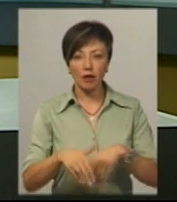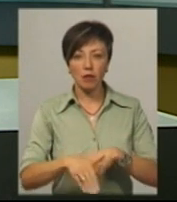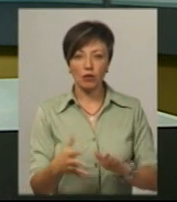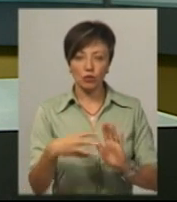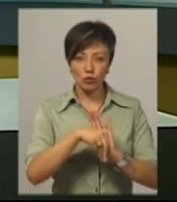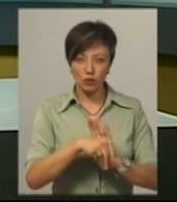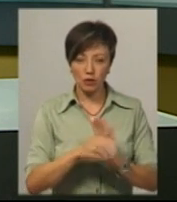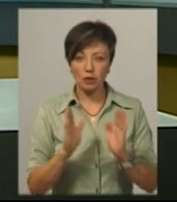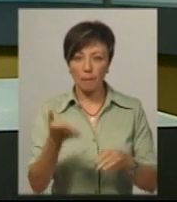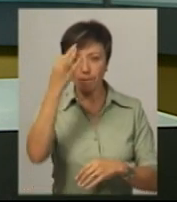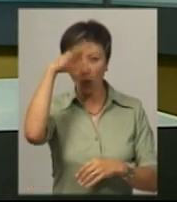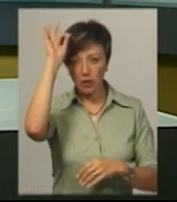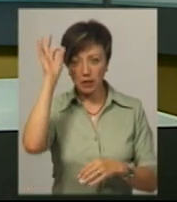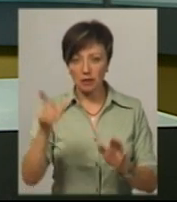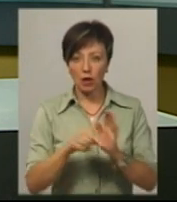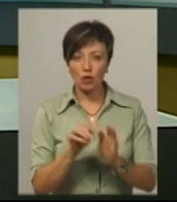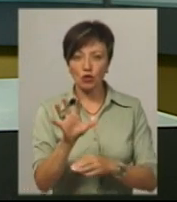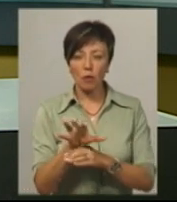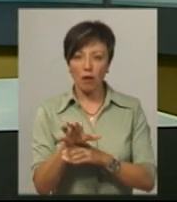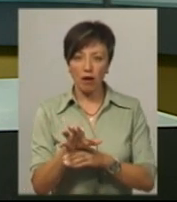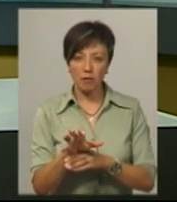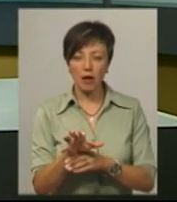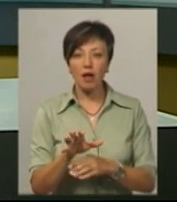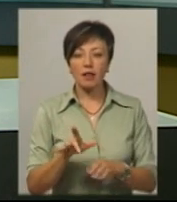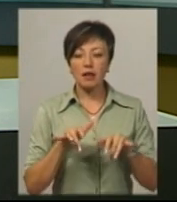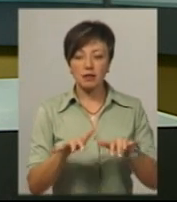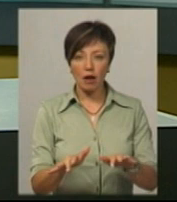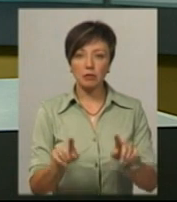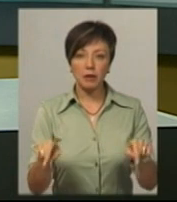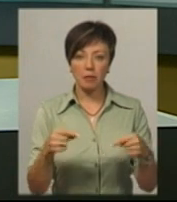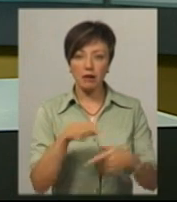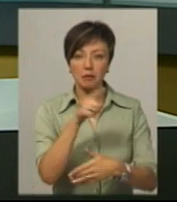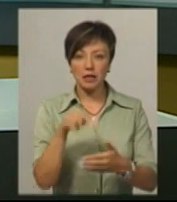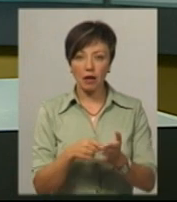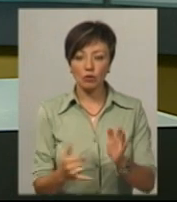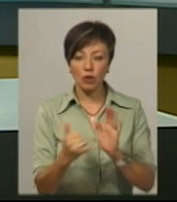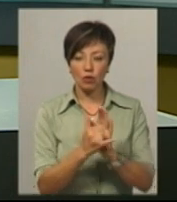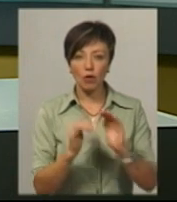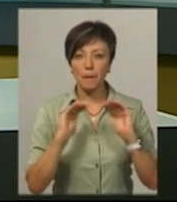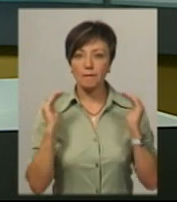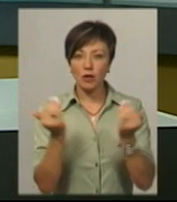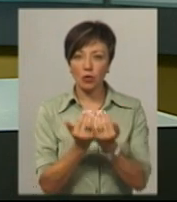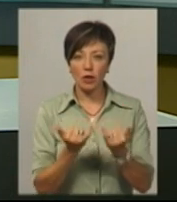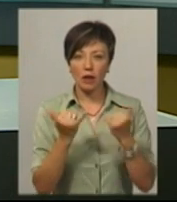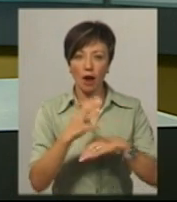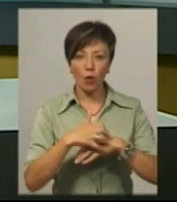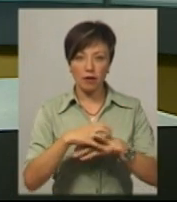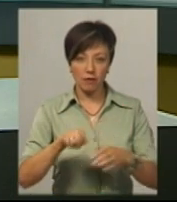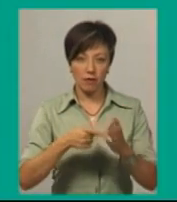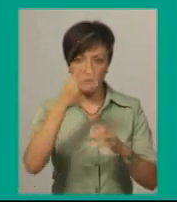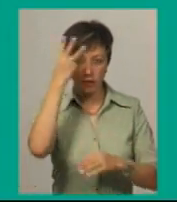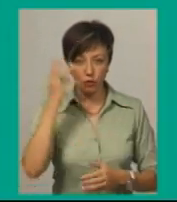долучиться поліція з кінологами та собаками. На заході підійматимуть питання встановлення притулку для котів в Хмельницькому.